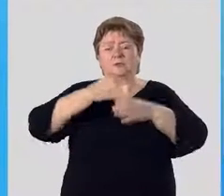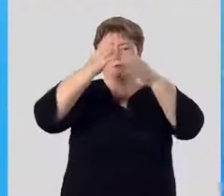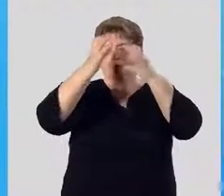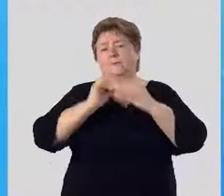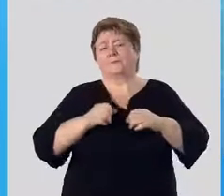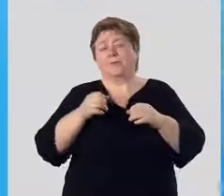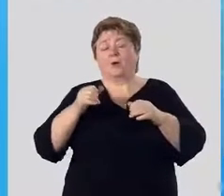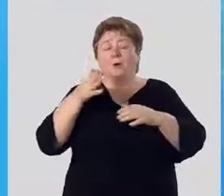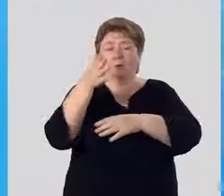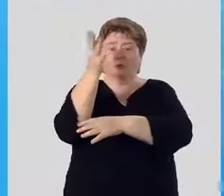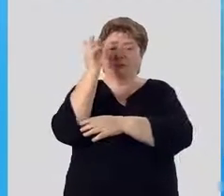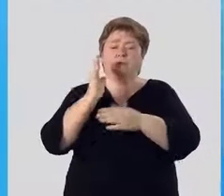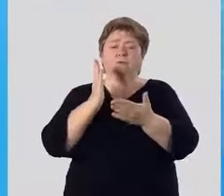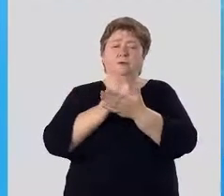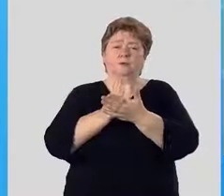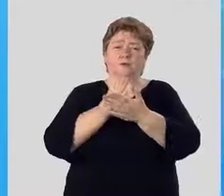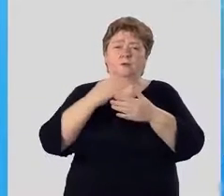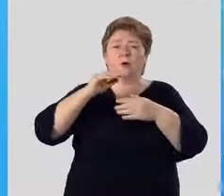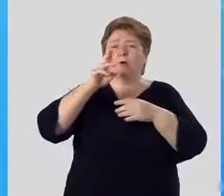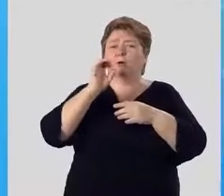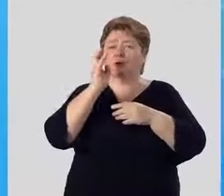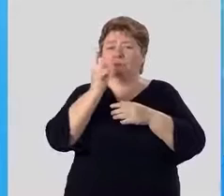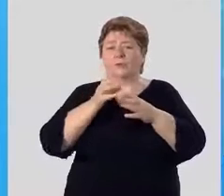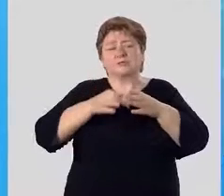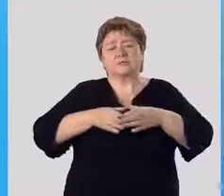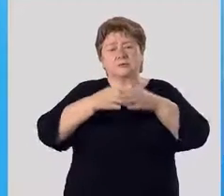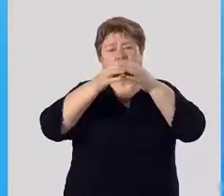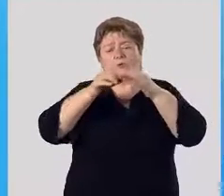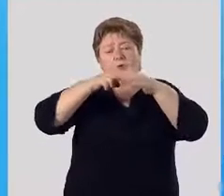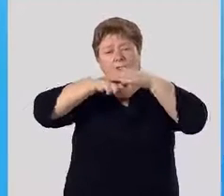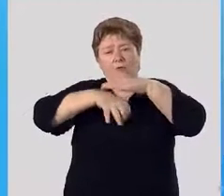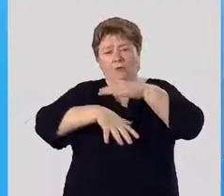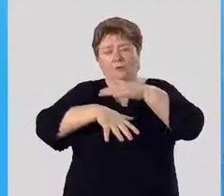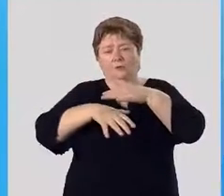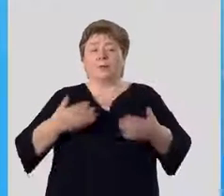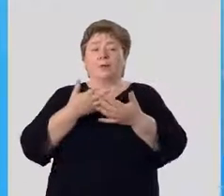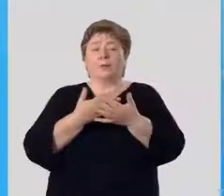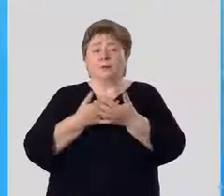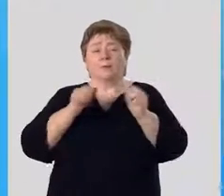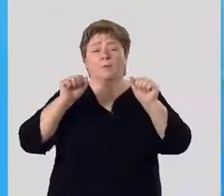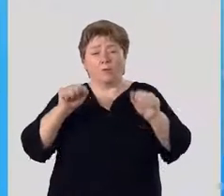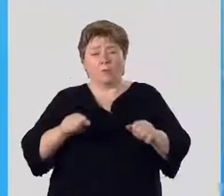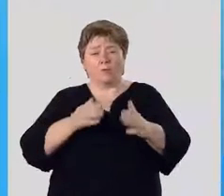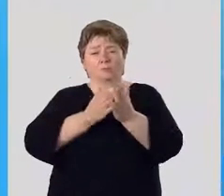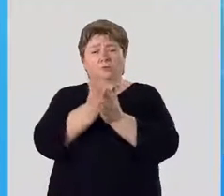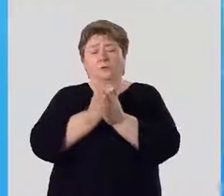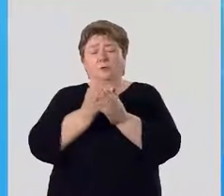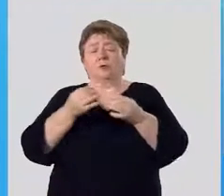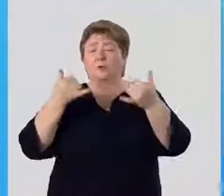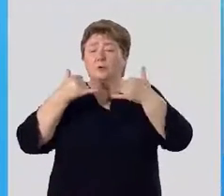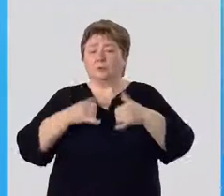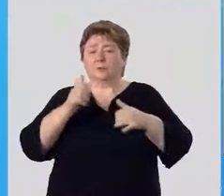У деревьев различают крону, ствол и корни. Примером могут служить как